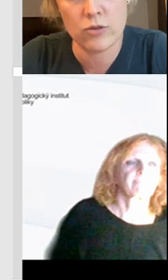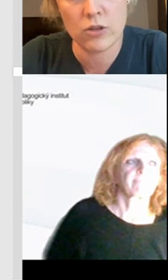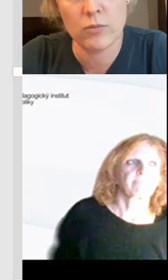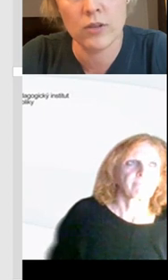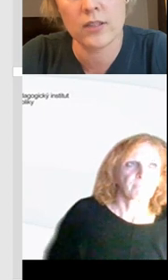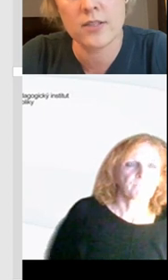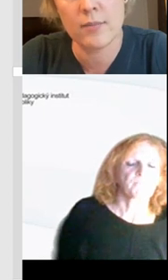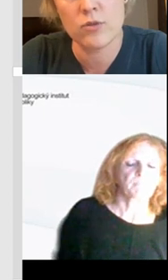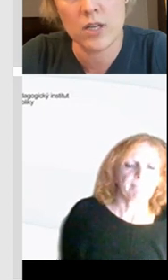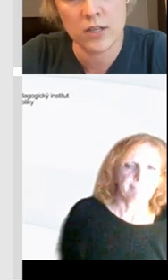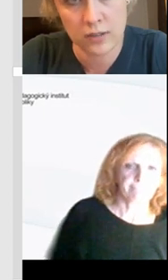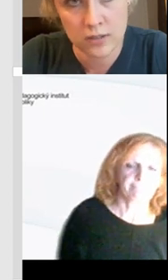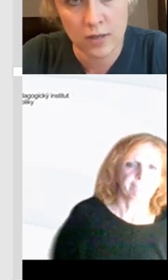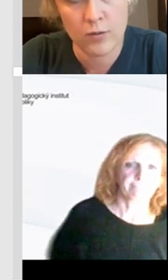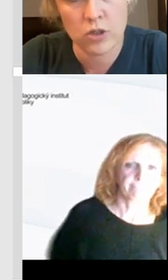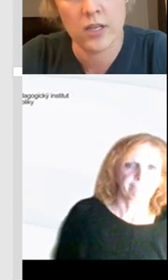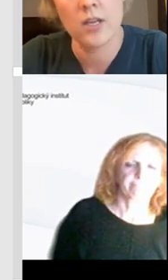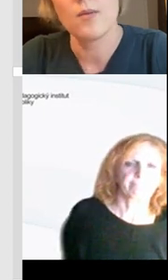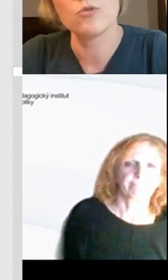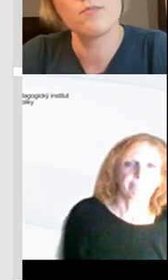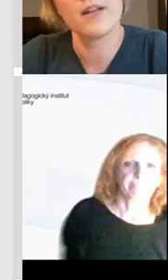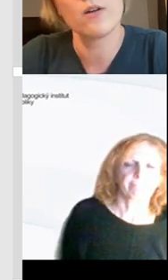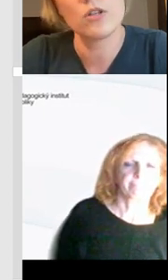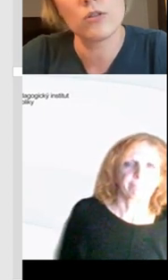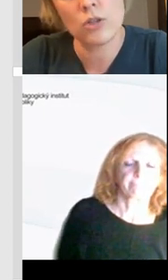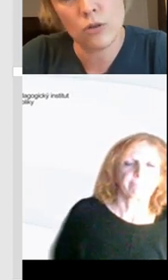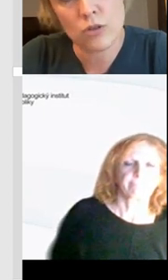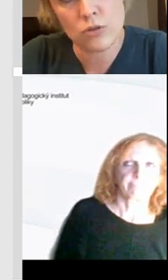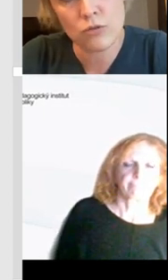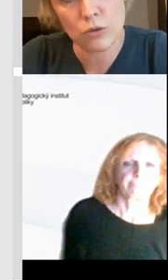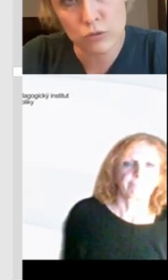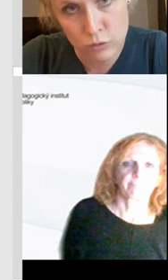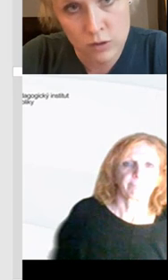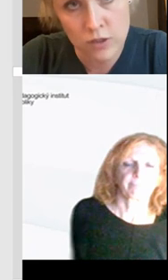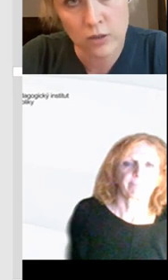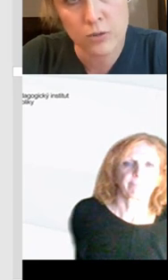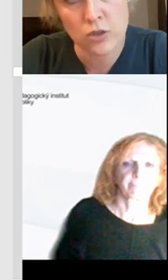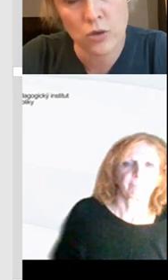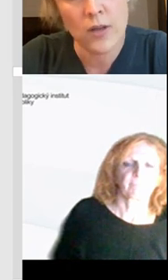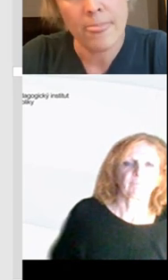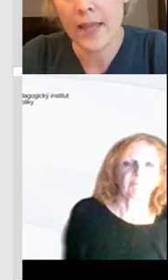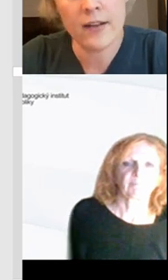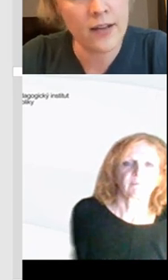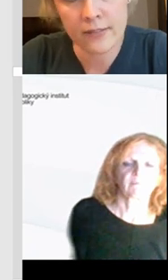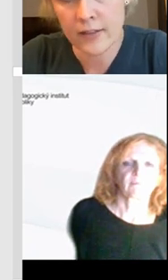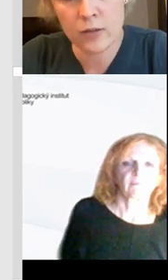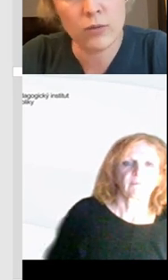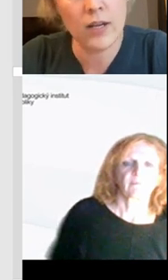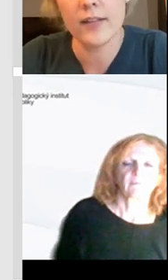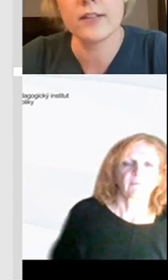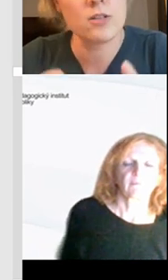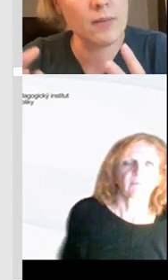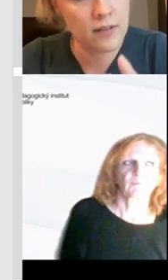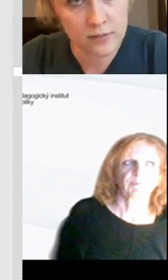nebo musíme je naučit tomu kritickému čtení, kritickému myšlení. Musíme je naučit, že to, co si všechno přečtou, nejen na